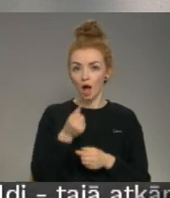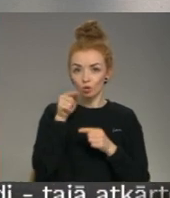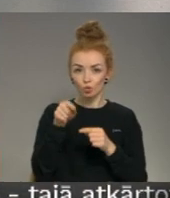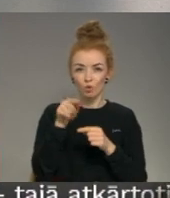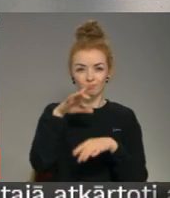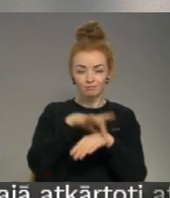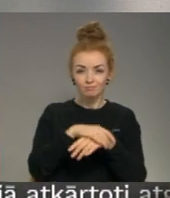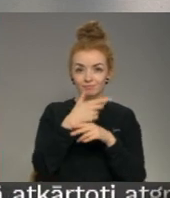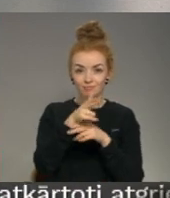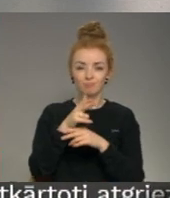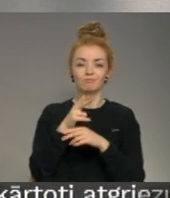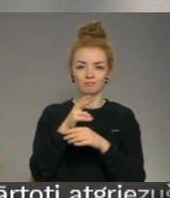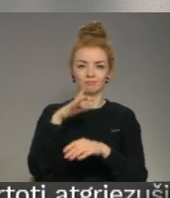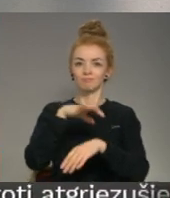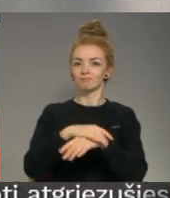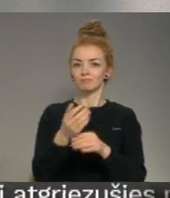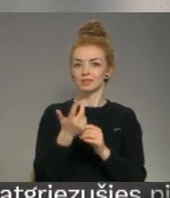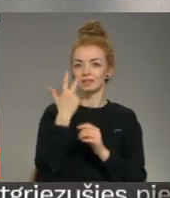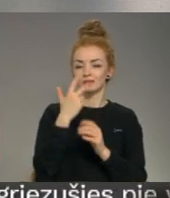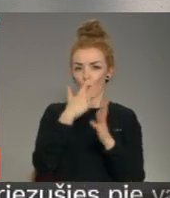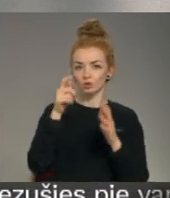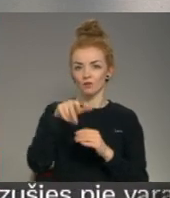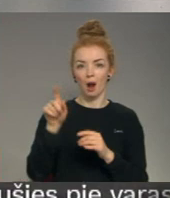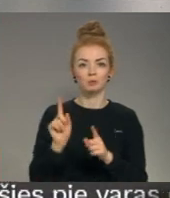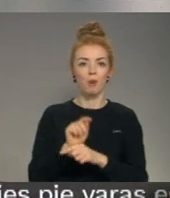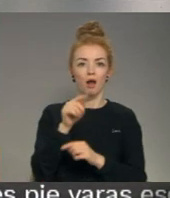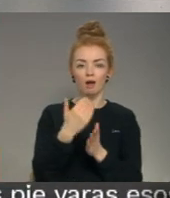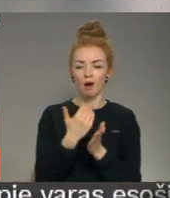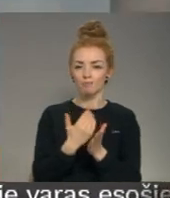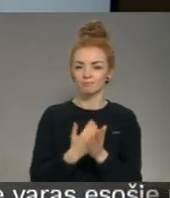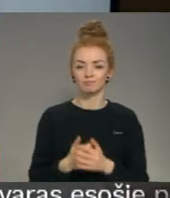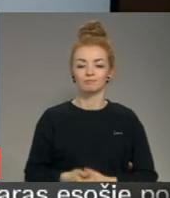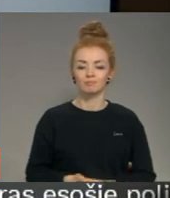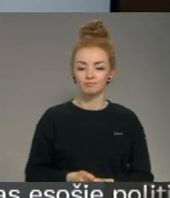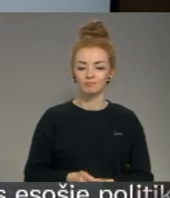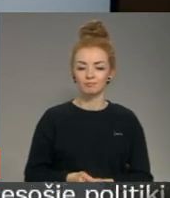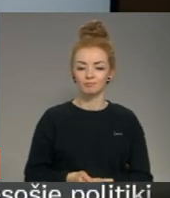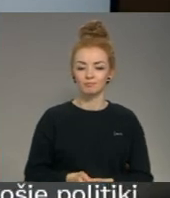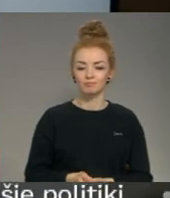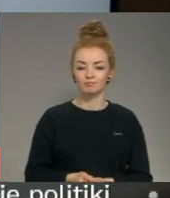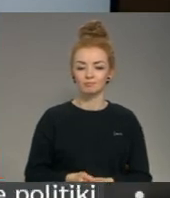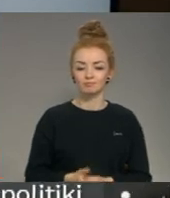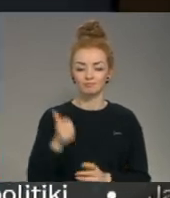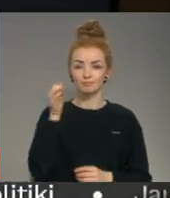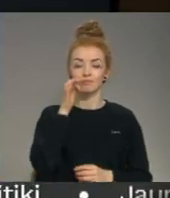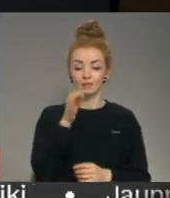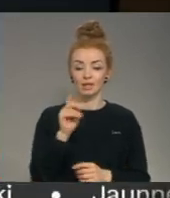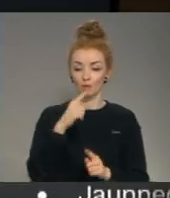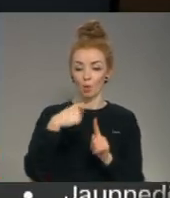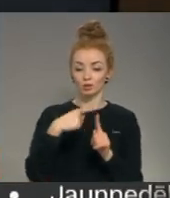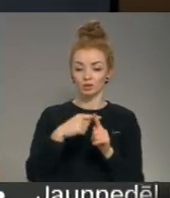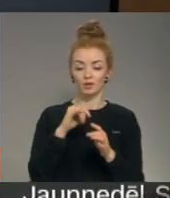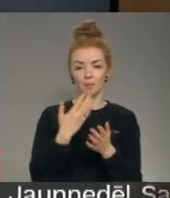fiksētajiem materiāliem izdevies saukt pie atbildības vairākas pārkāpējas. Tas tāda ļoti liela priekšrocība ir pie tā, lai